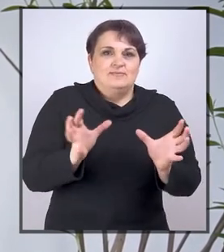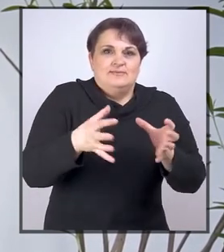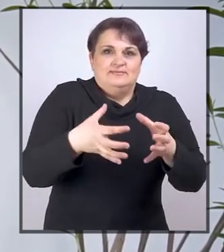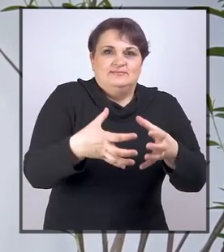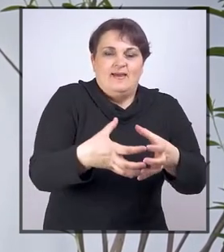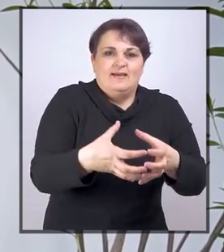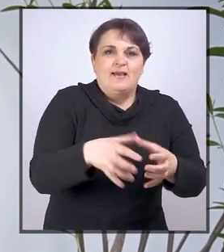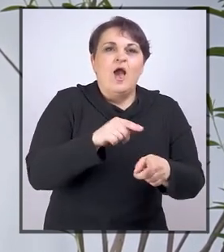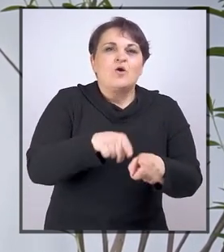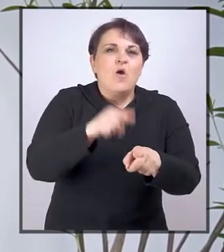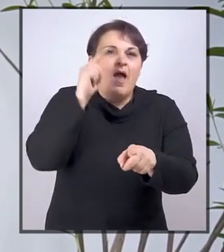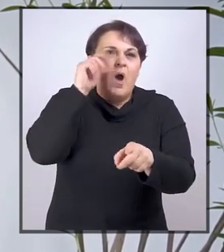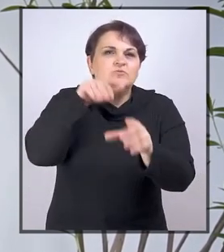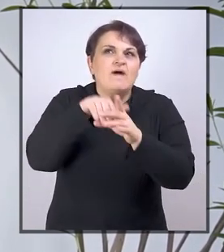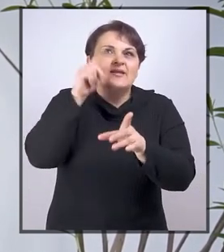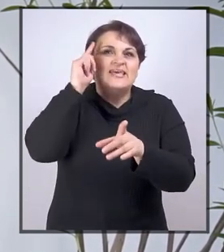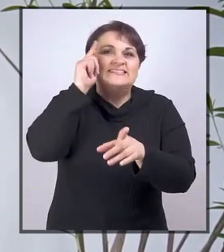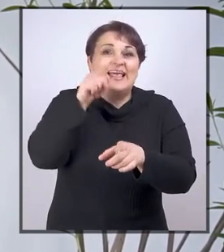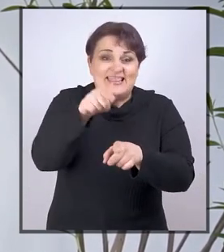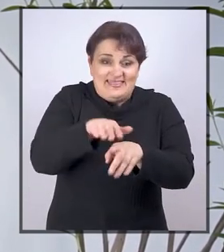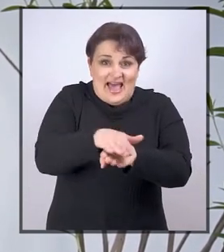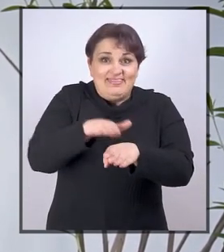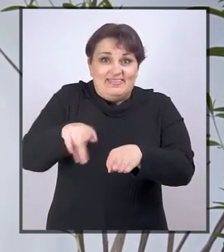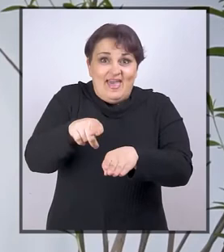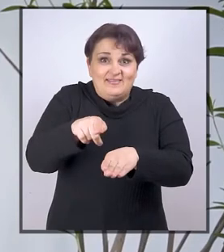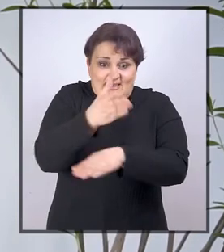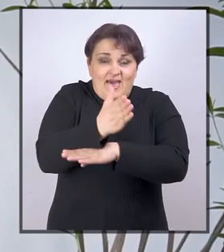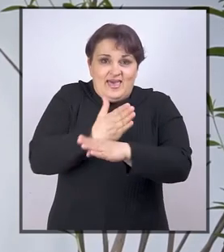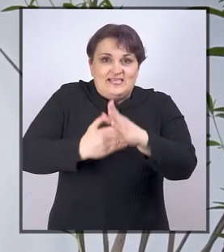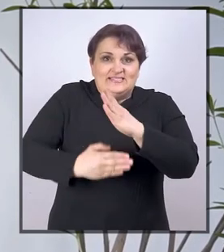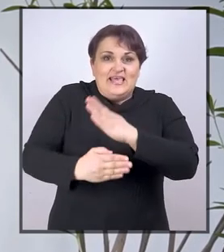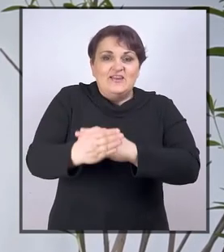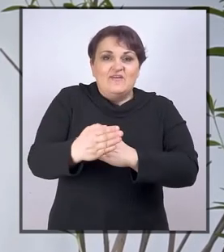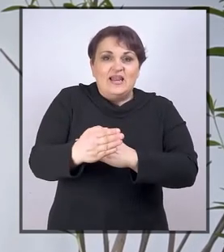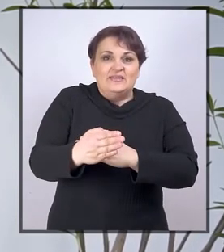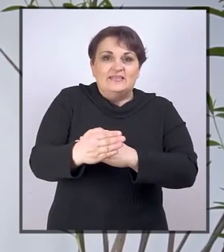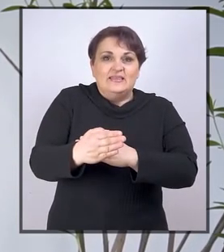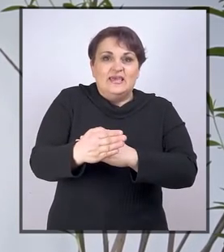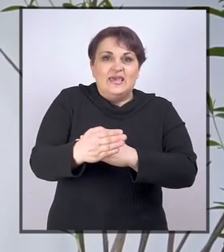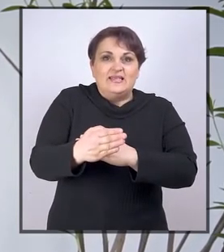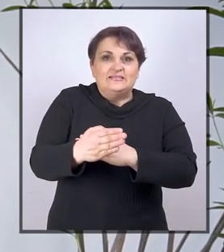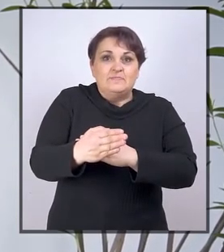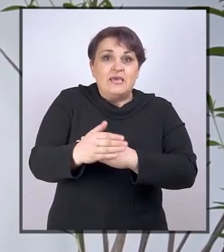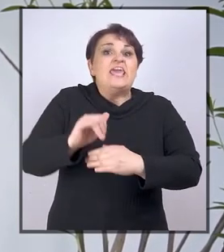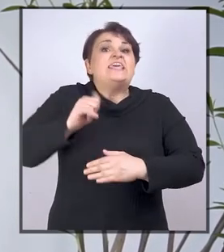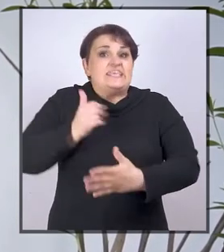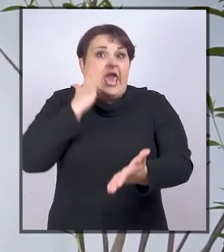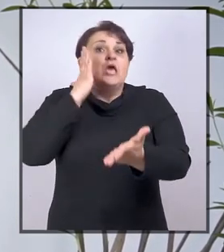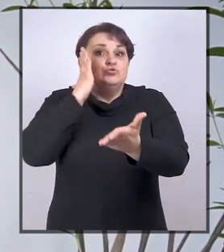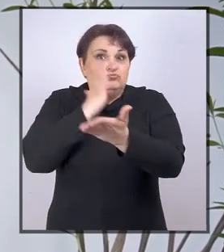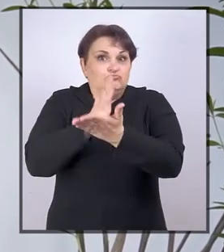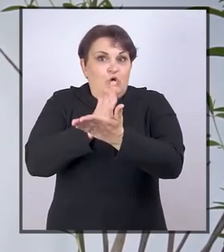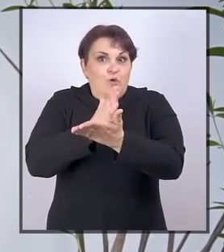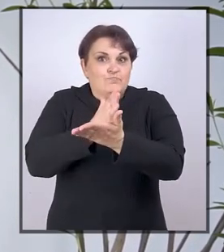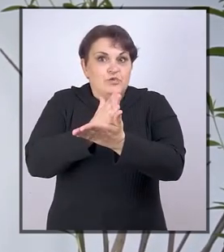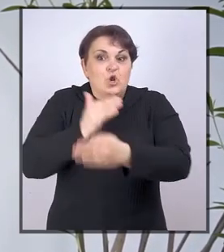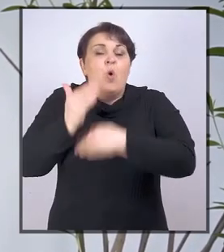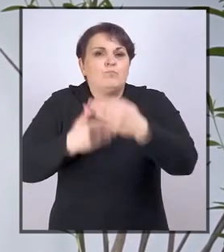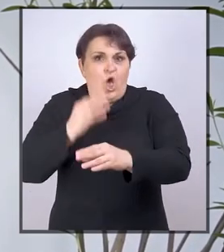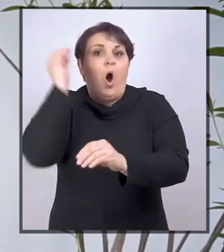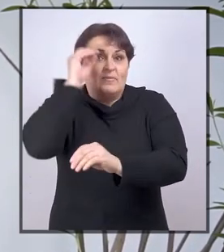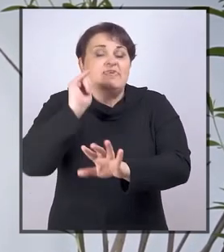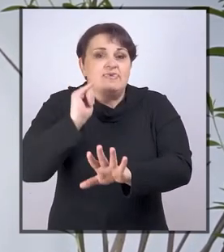segregacije koja podrazumijeva da djeca sa invaliditetom jesu bila